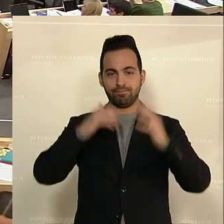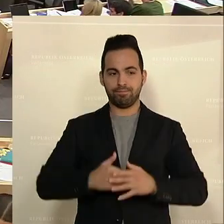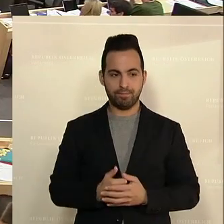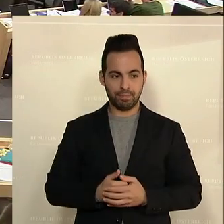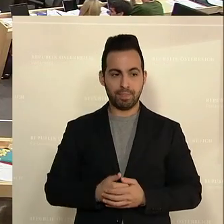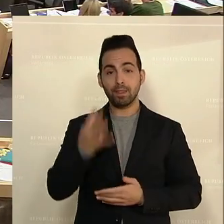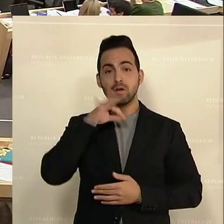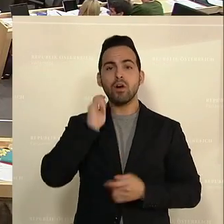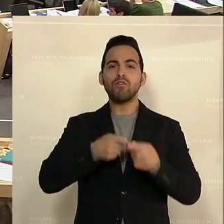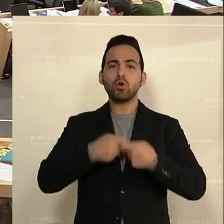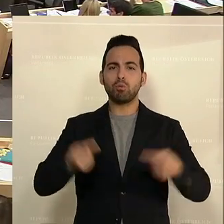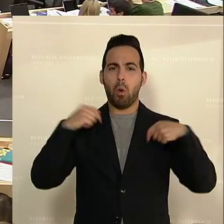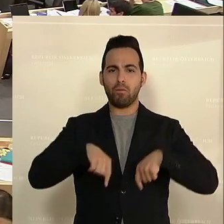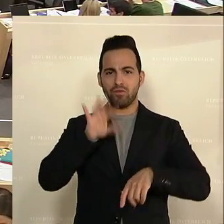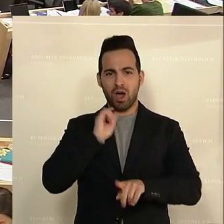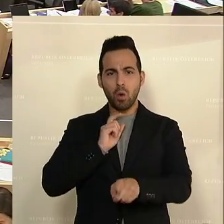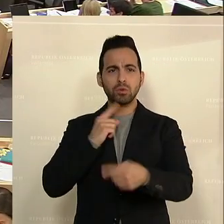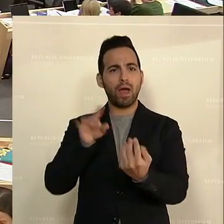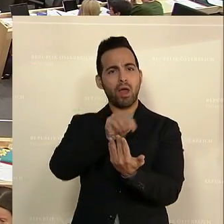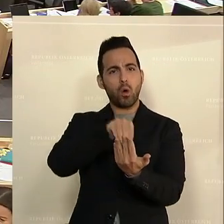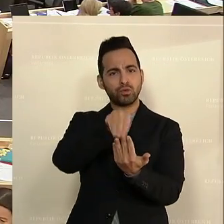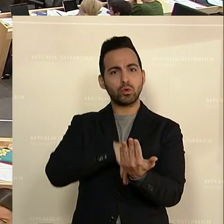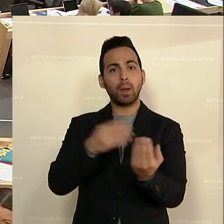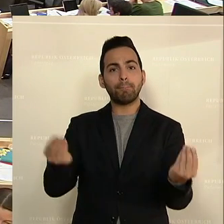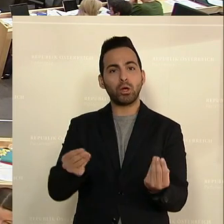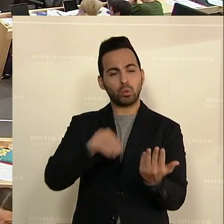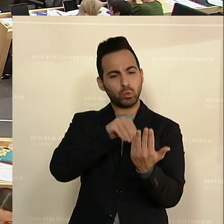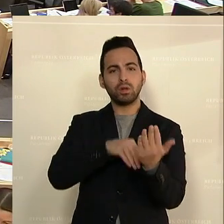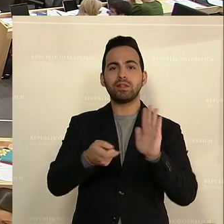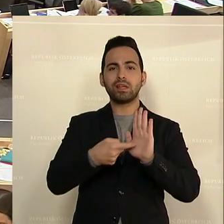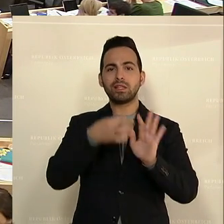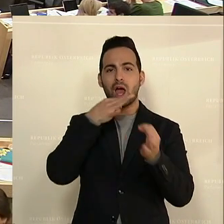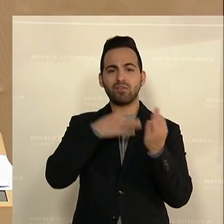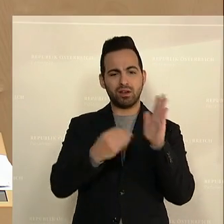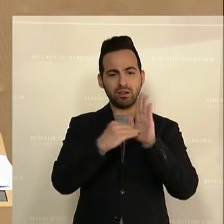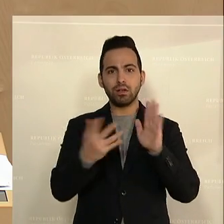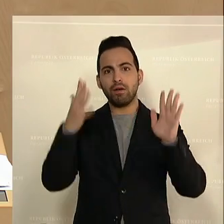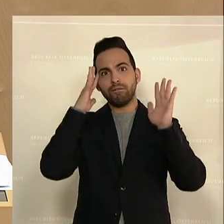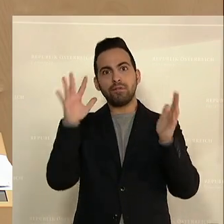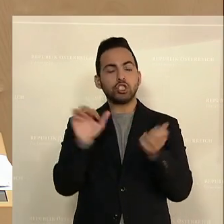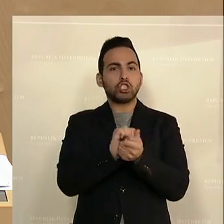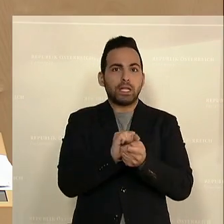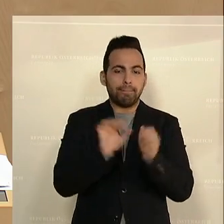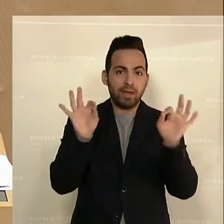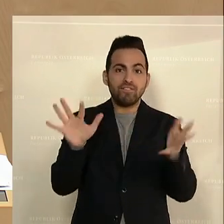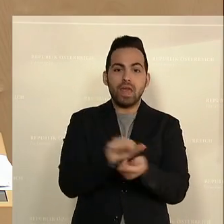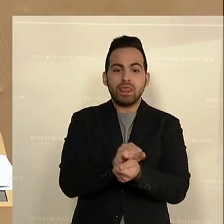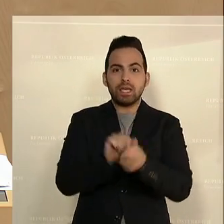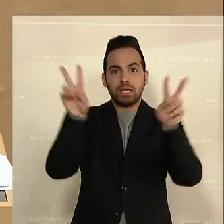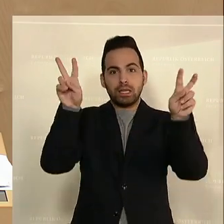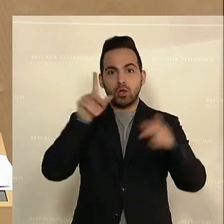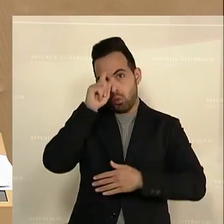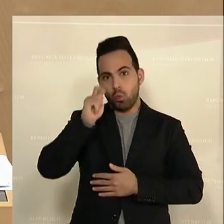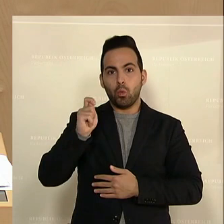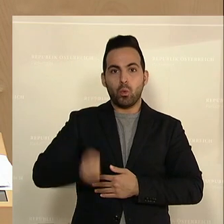Frau Kupert, Sie schreiben hier in Ihren Ausführungen in der Begründung der Dringlichen Anfrage ein vernichtendes, ich zitiere das, ein vernichtendes